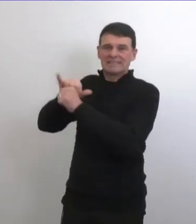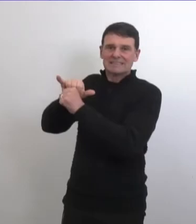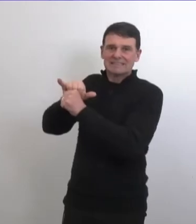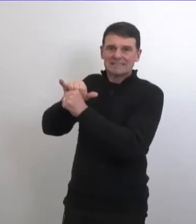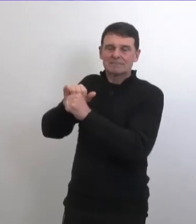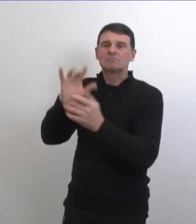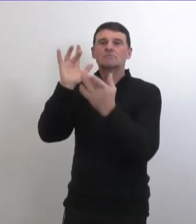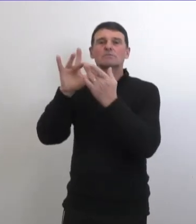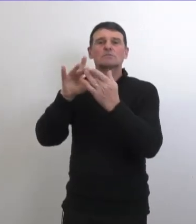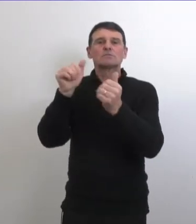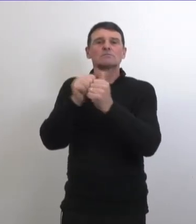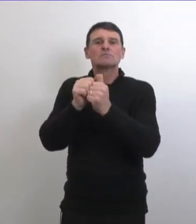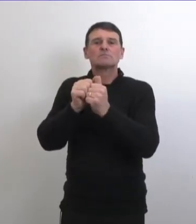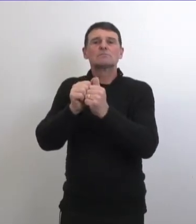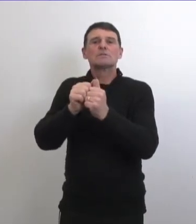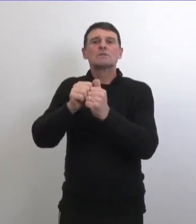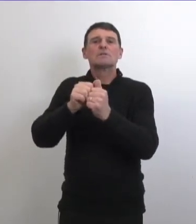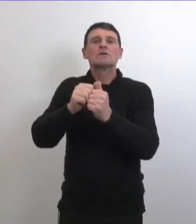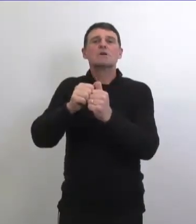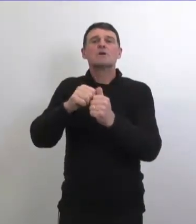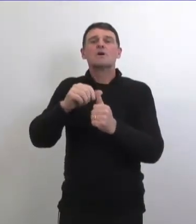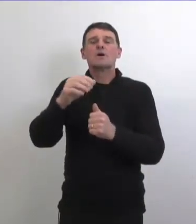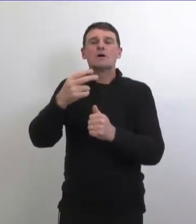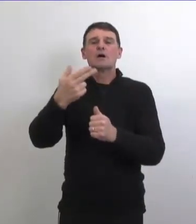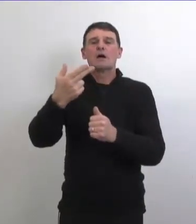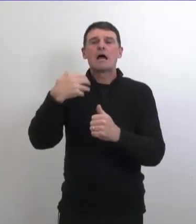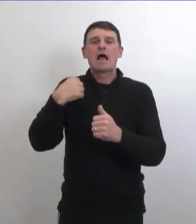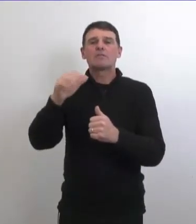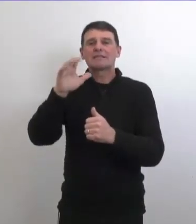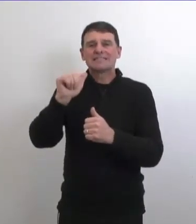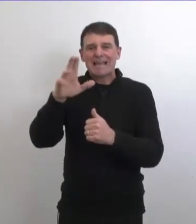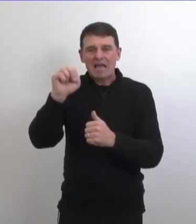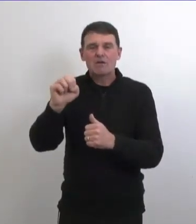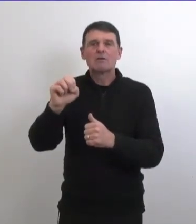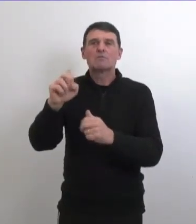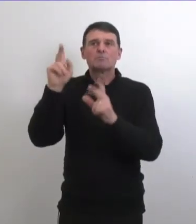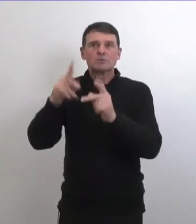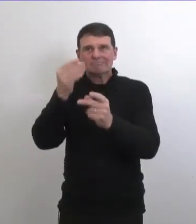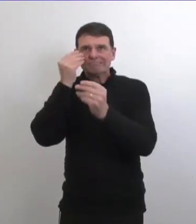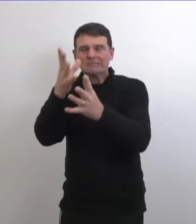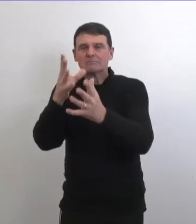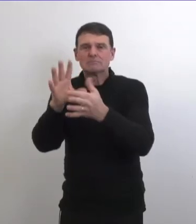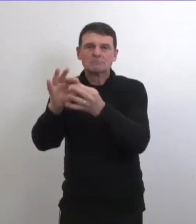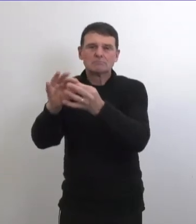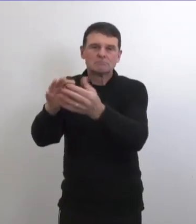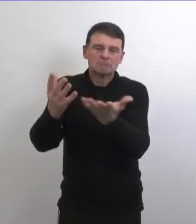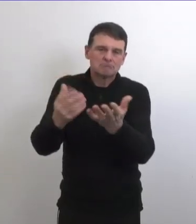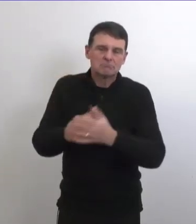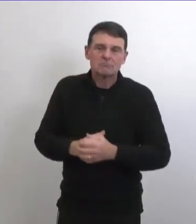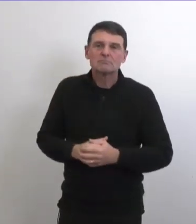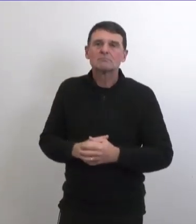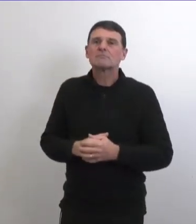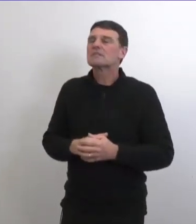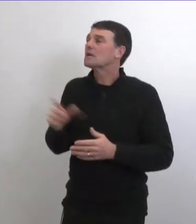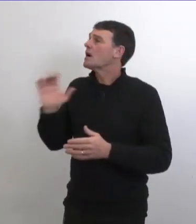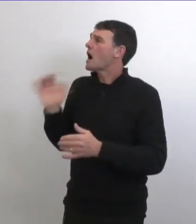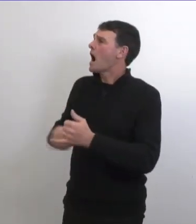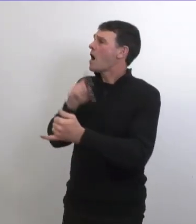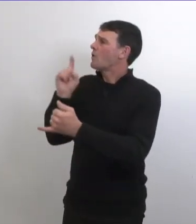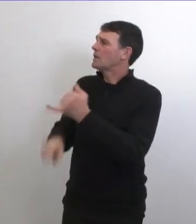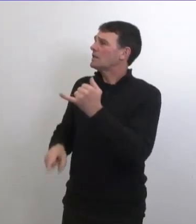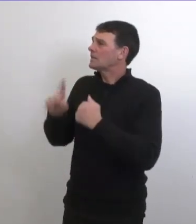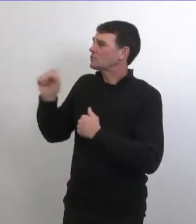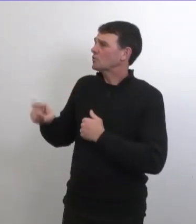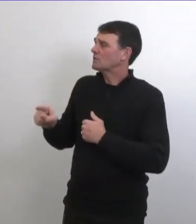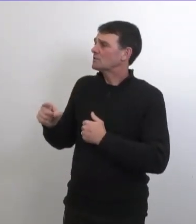services de médecine du travail mais pour le moment si j'ai bien compris effectivement ils peuvent retourner au travail alors dernier journaliste